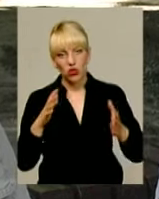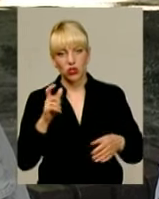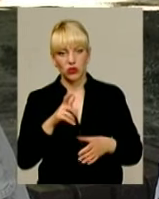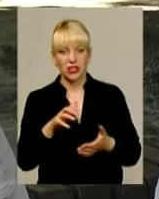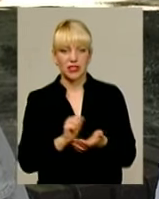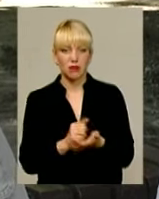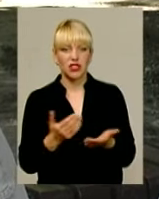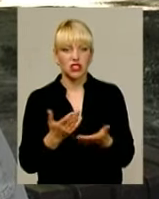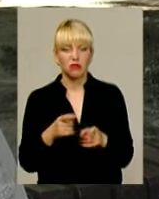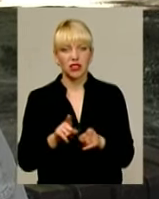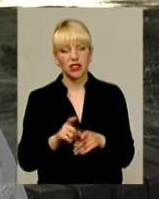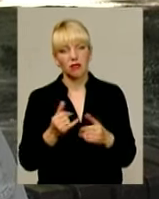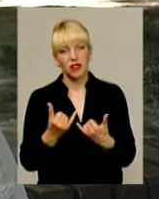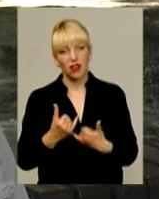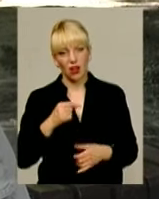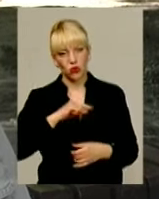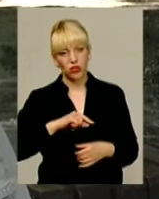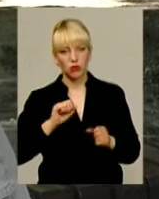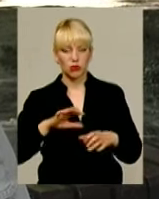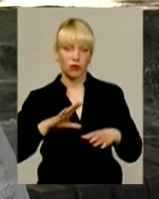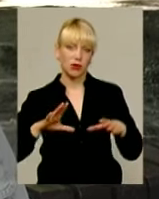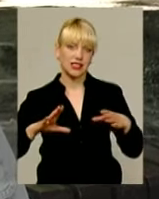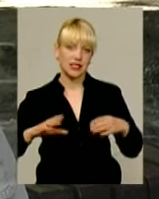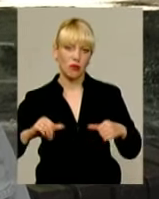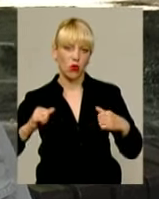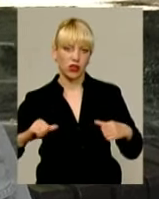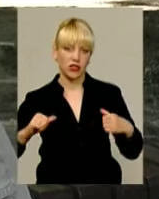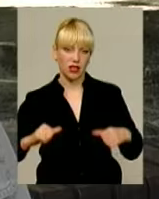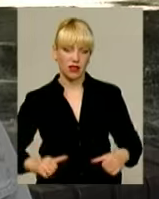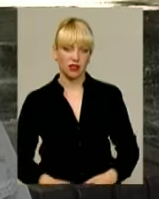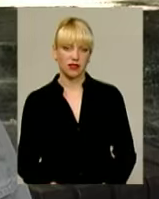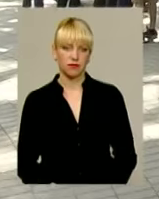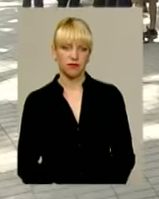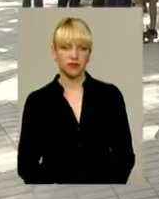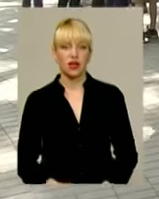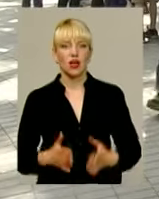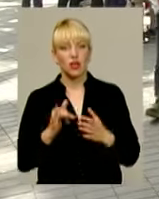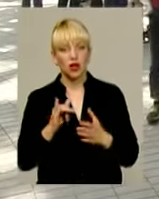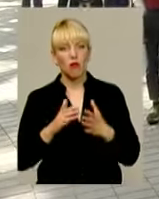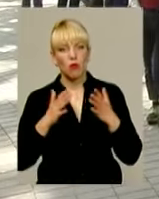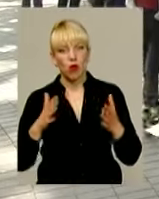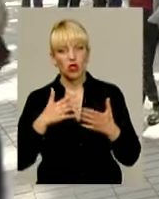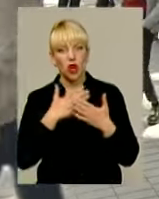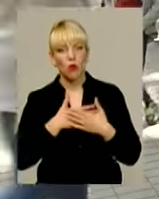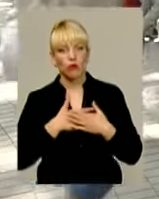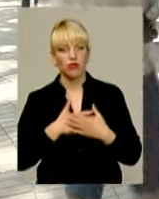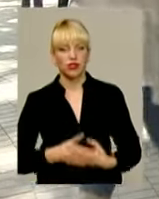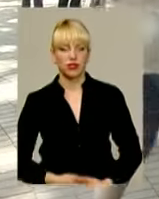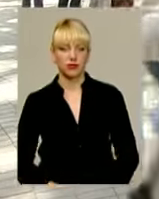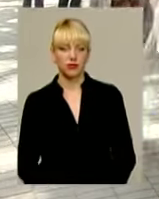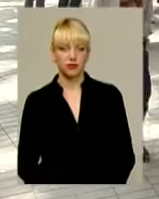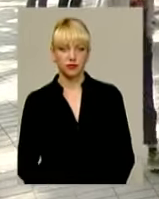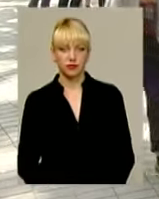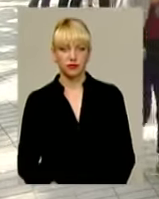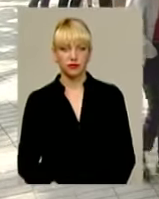таким, для душі, наверное, б ми жили спокійніше і більше любви. Олександр Матросов, Юрій Чорний